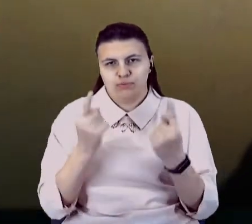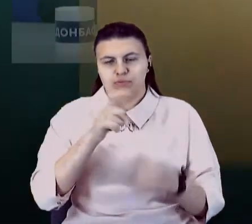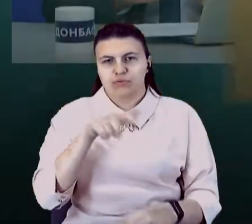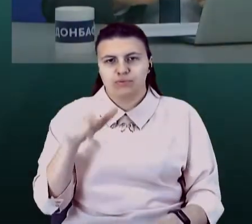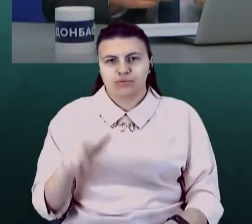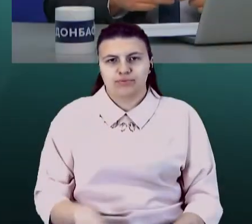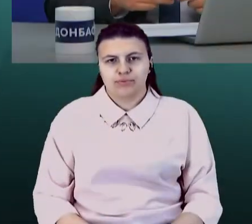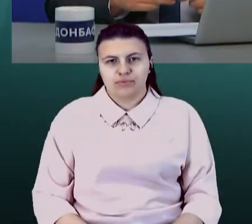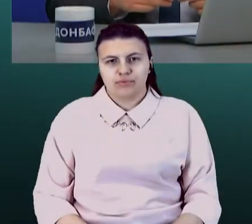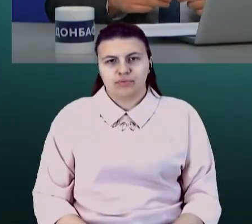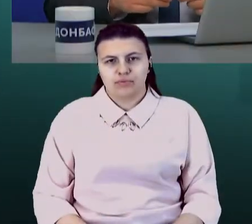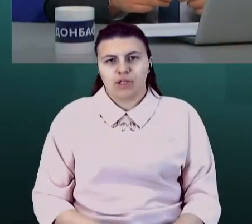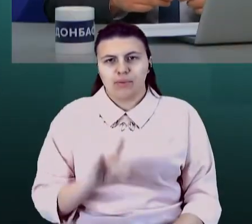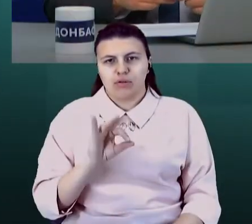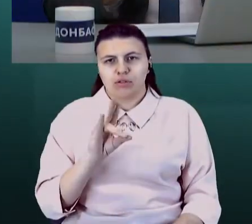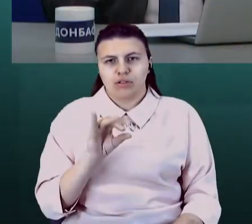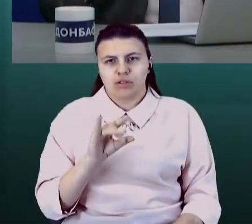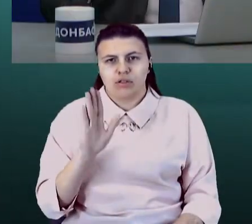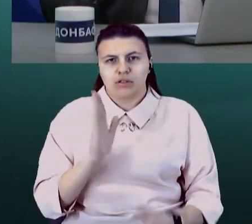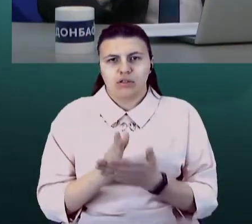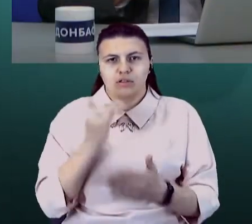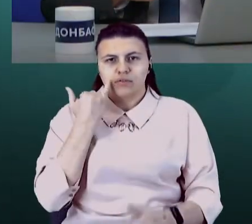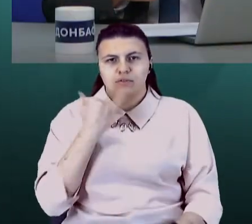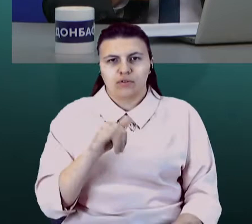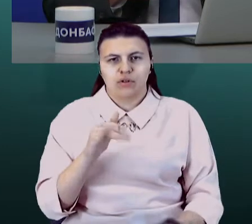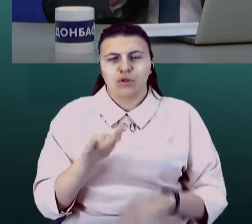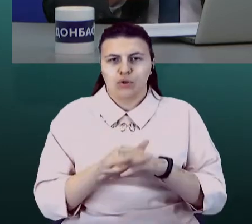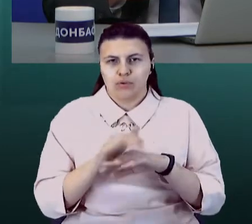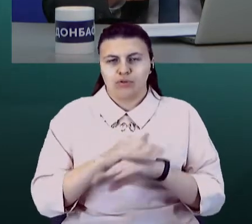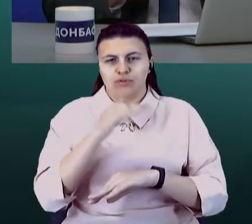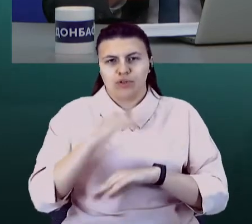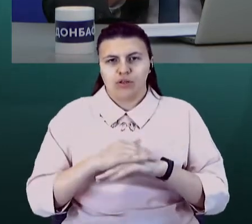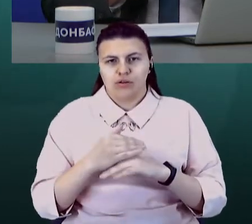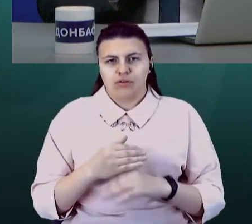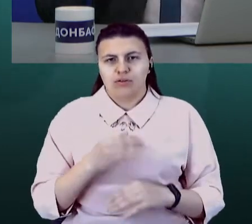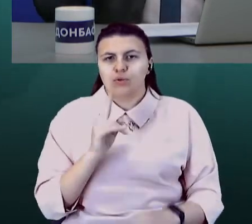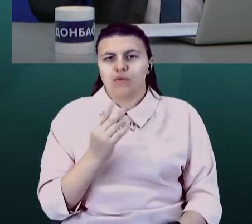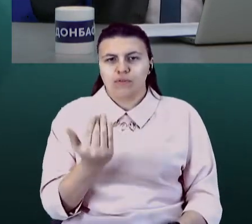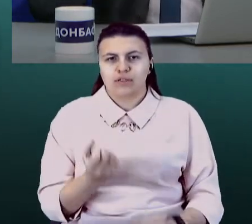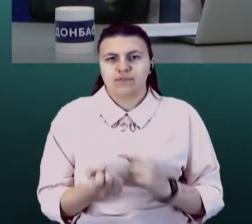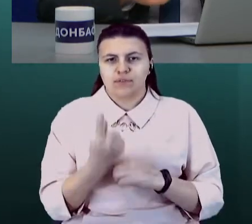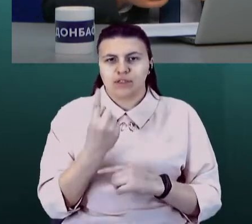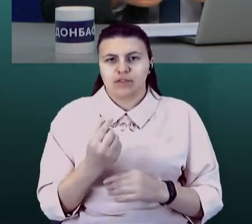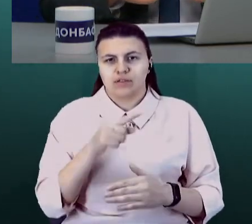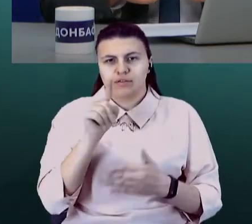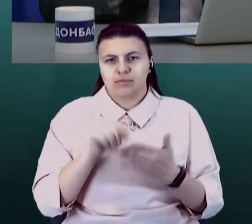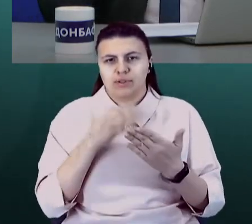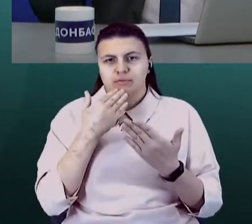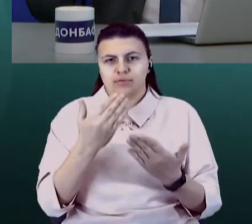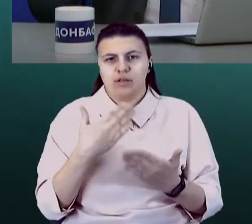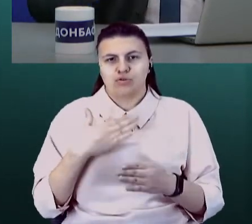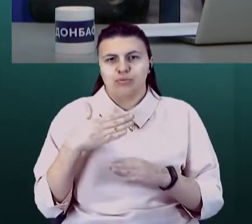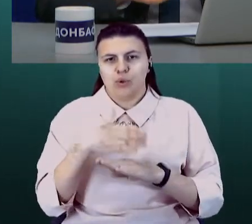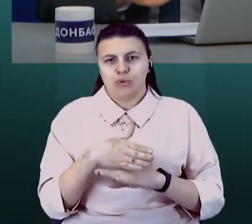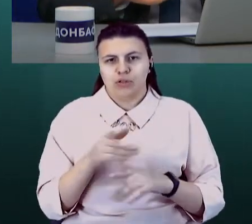Олександре, нас є дзвінок нашого глядача або слухача. Доброго вечора. Представтеся, будь ласка, хто ви, звідки. І ставте своє запитання нашому гостю, або